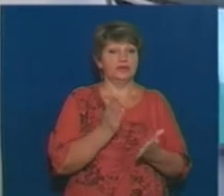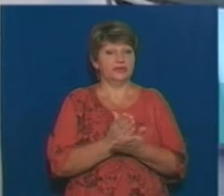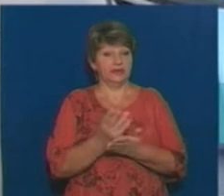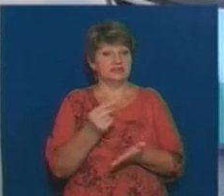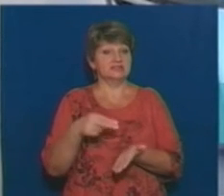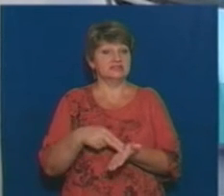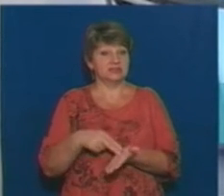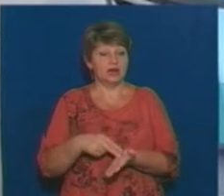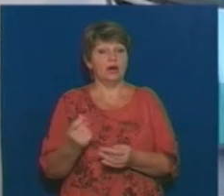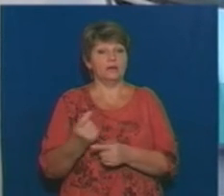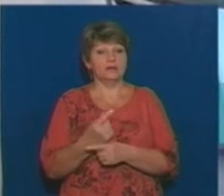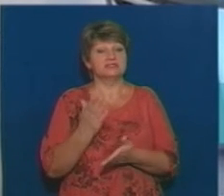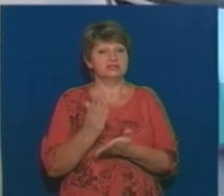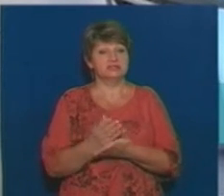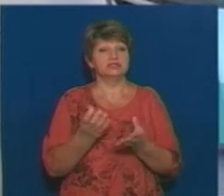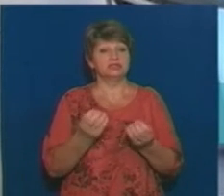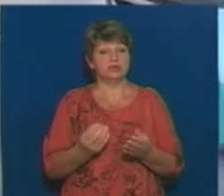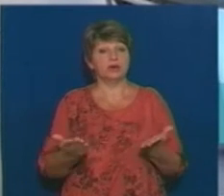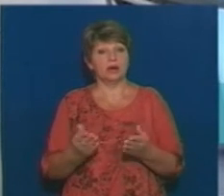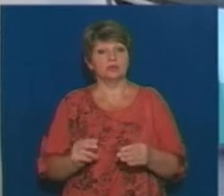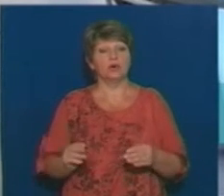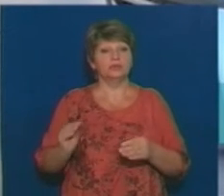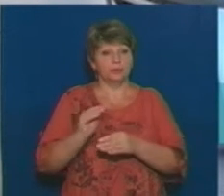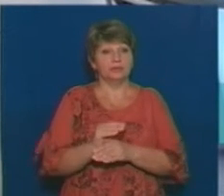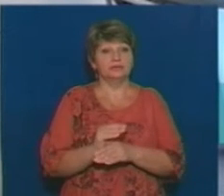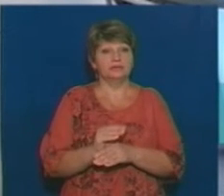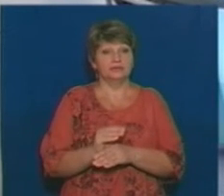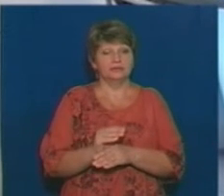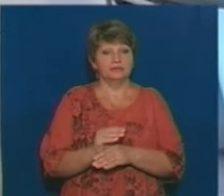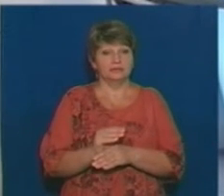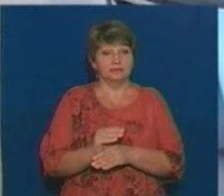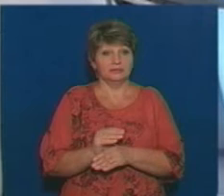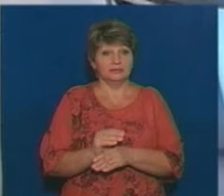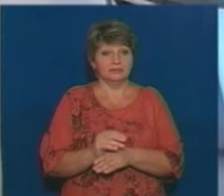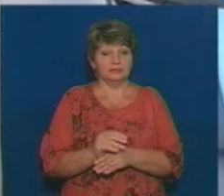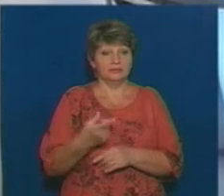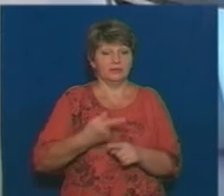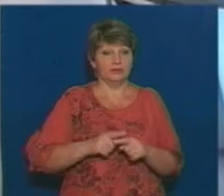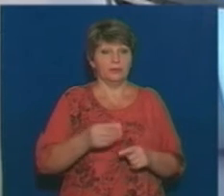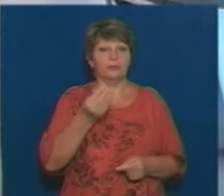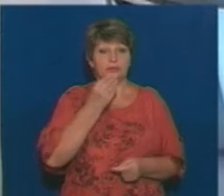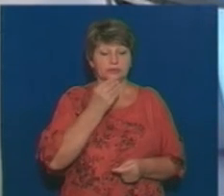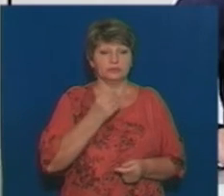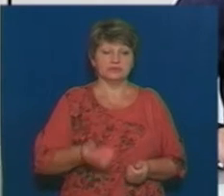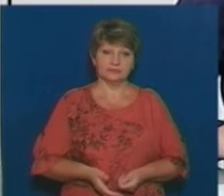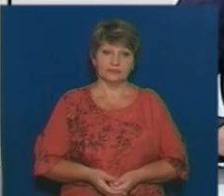ще якась інший метод визначення оцінки цієї продукції, що постачається.